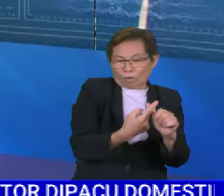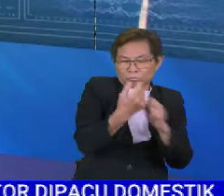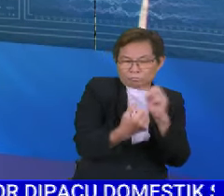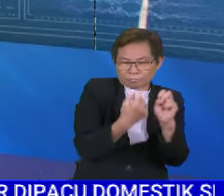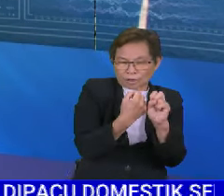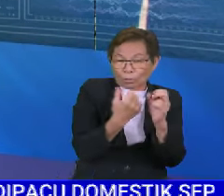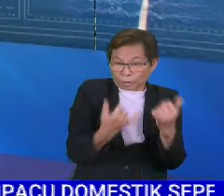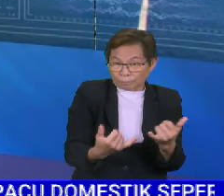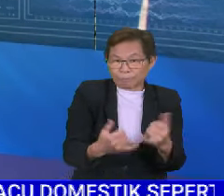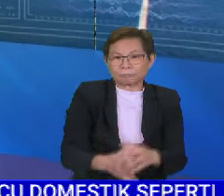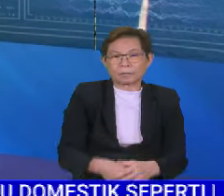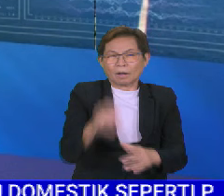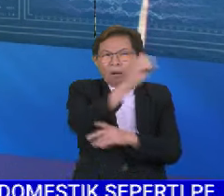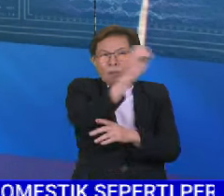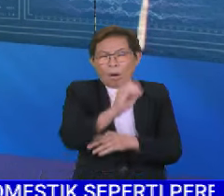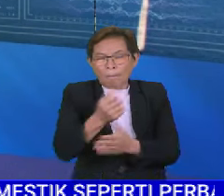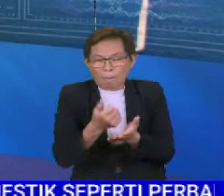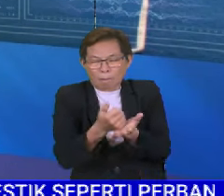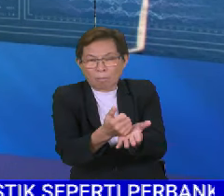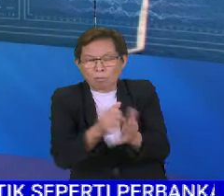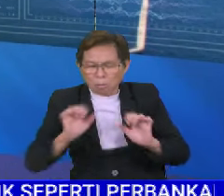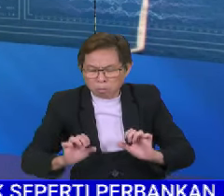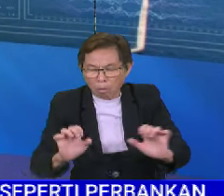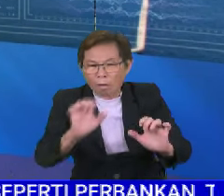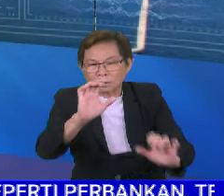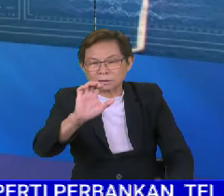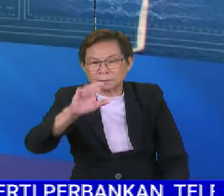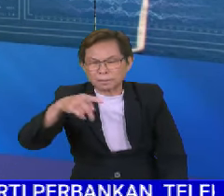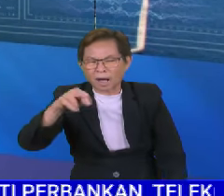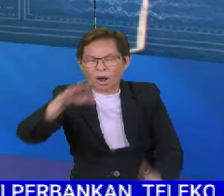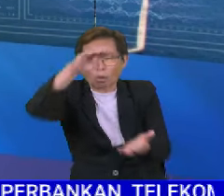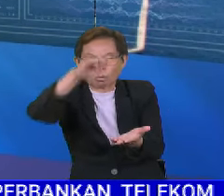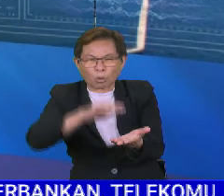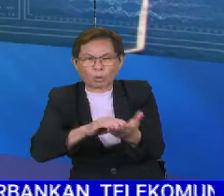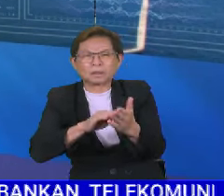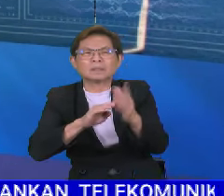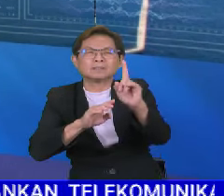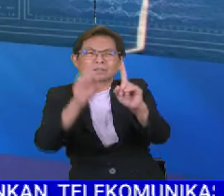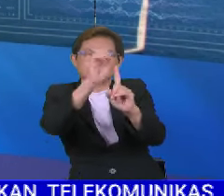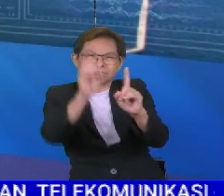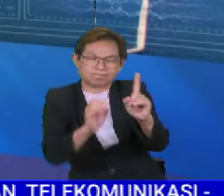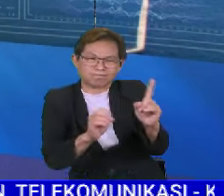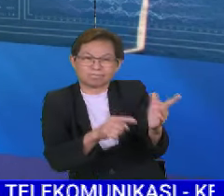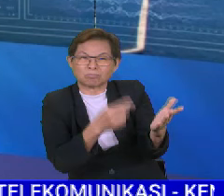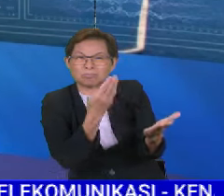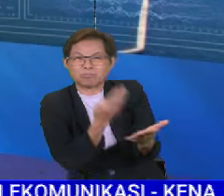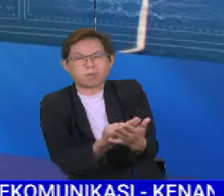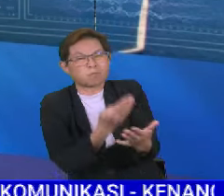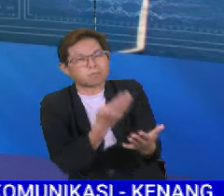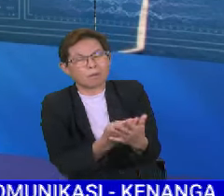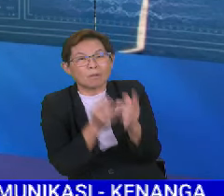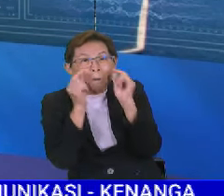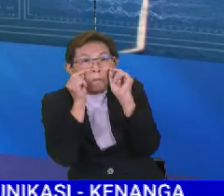tahun ini. Namun peratusan yang menerima bantuan kecemasan CPR kurang daripada 1%. Ini membuktikan